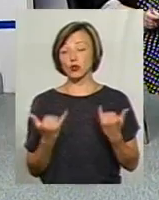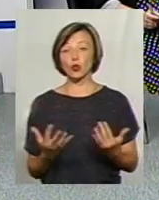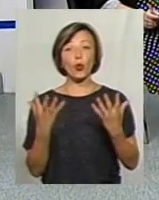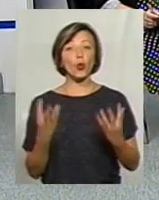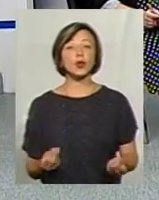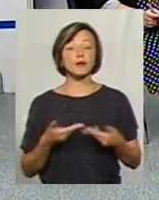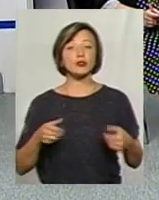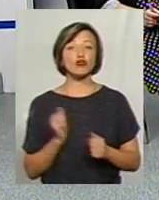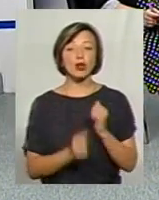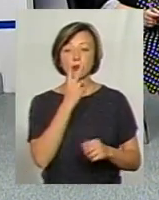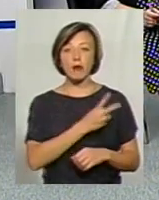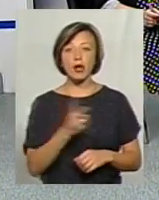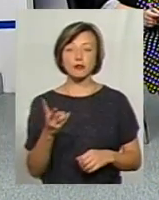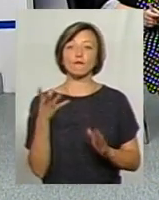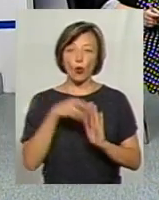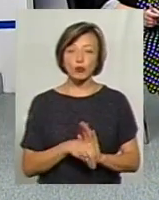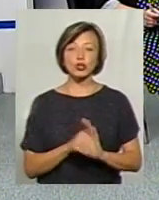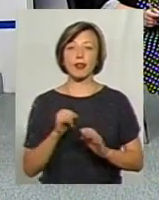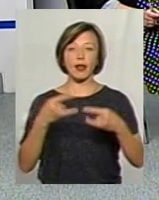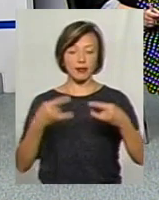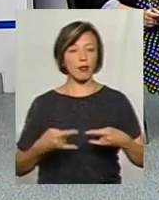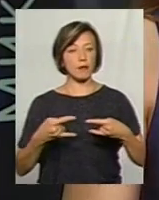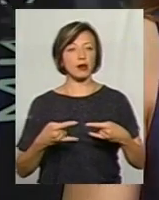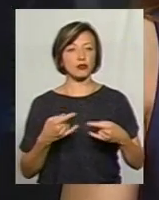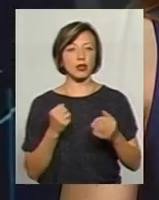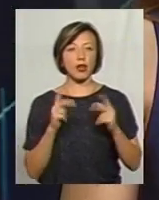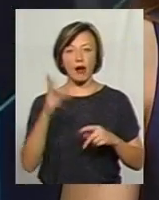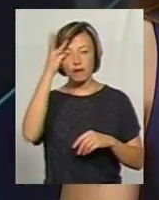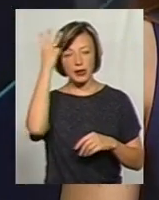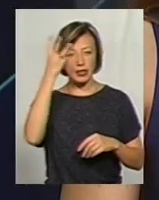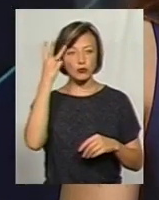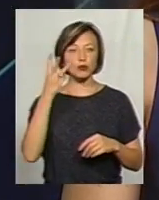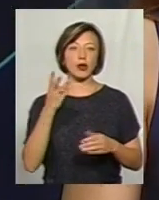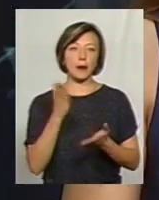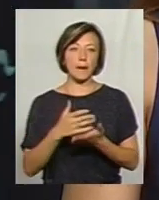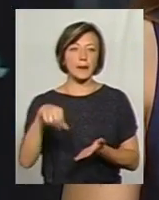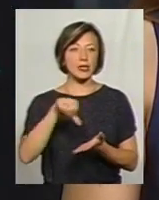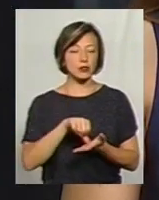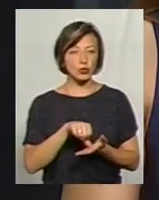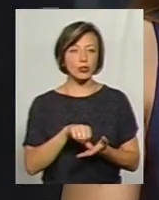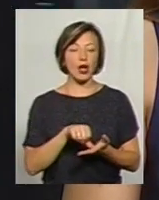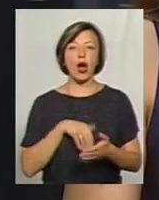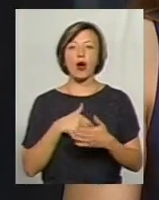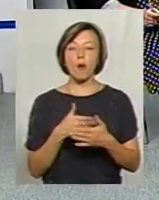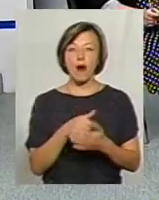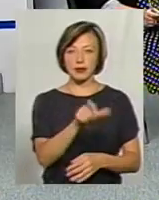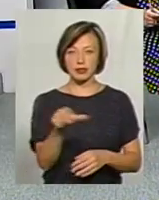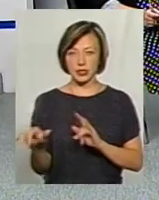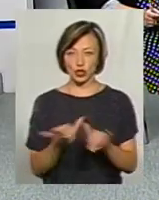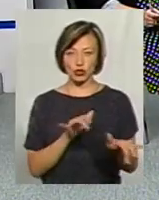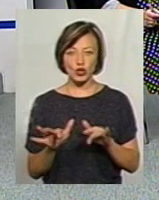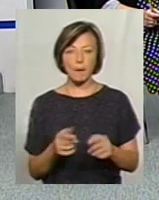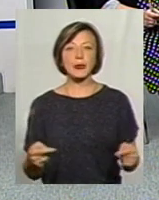ми дуже часто бачимо, в тому числі і на телебаченні, от як і у Хмельницькому, присутні саме громадські діячі. Тобто